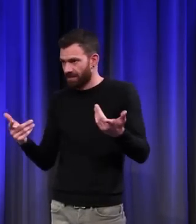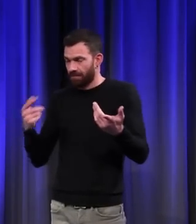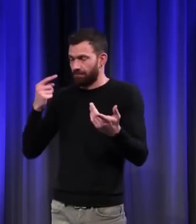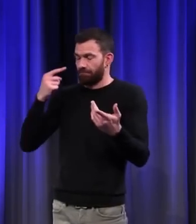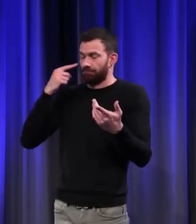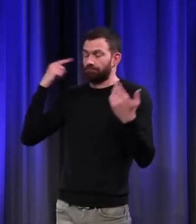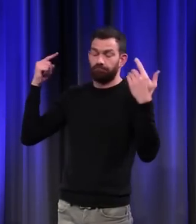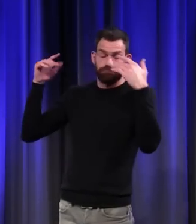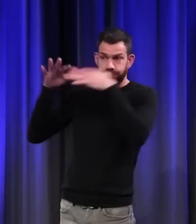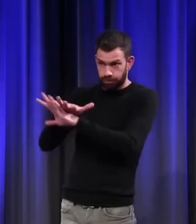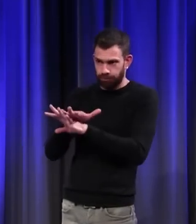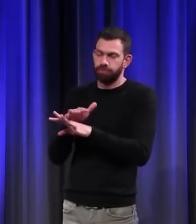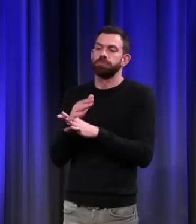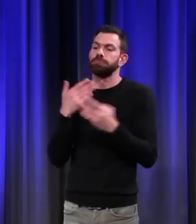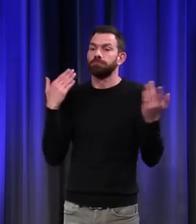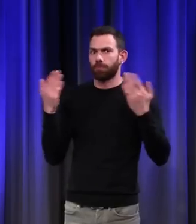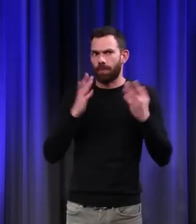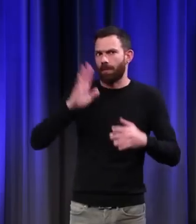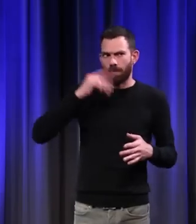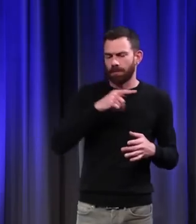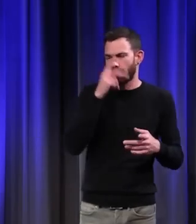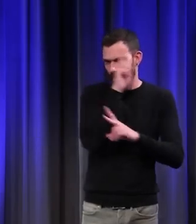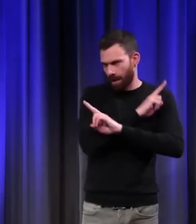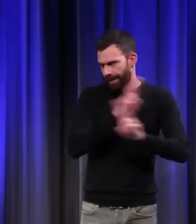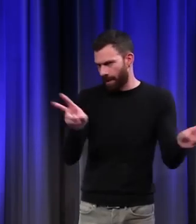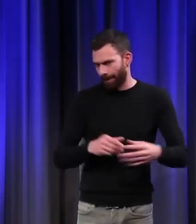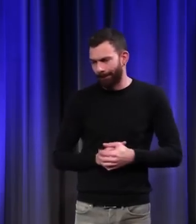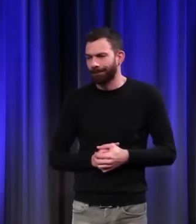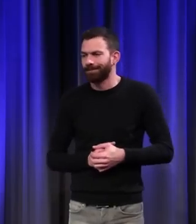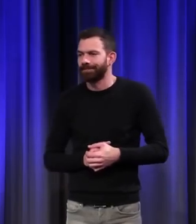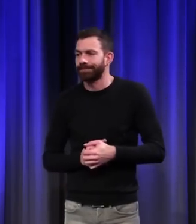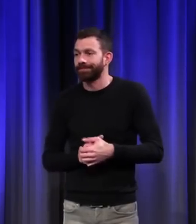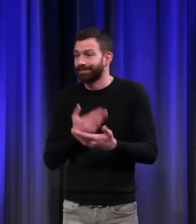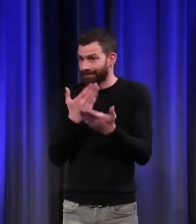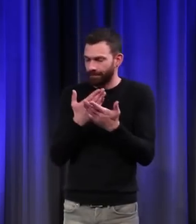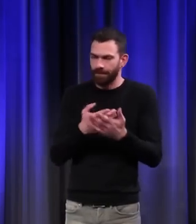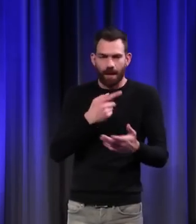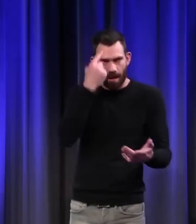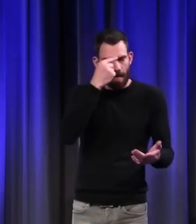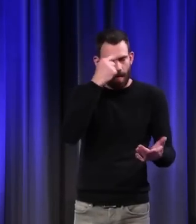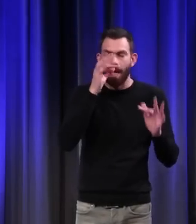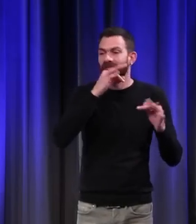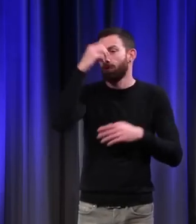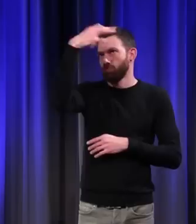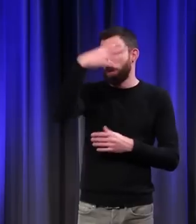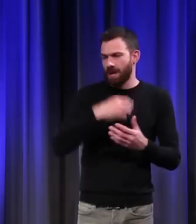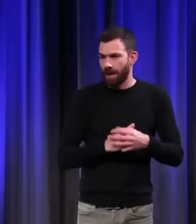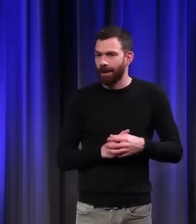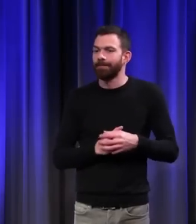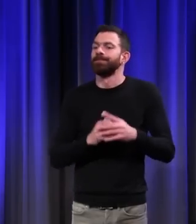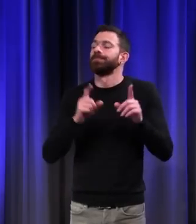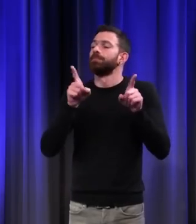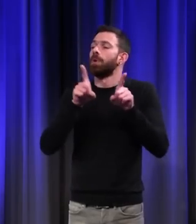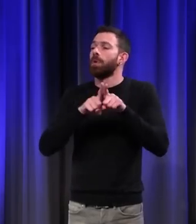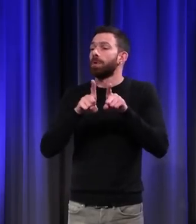comme nos ancêtres. Pas possible. Donc il y a cette quête de la lumière et une attention beaucoup plus